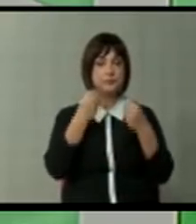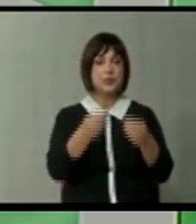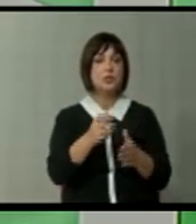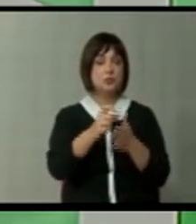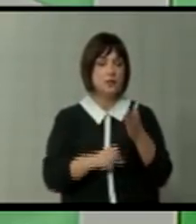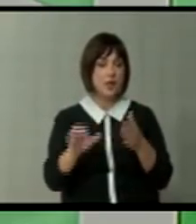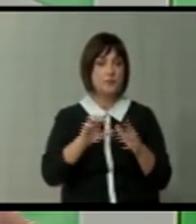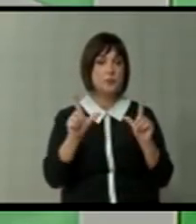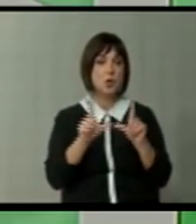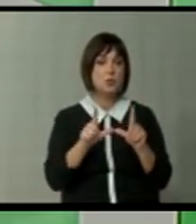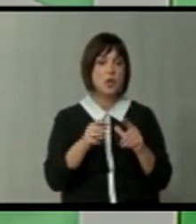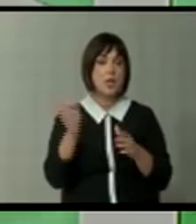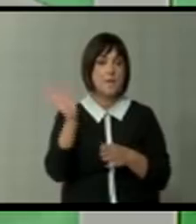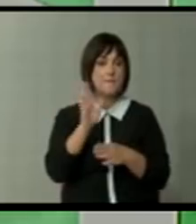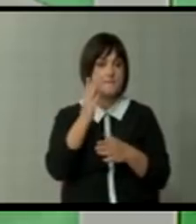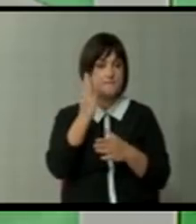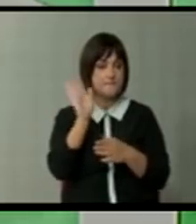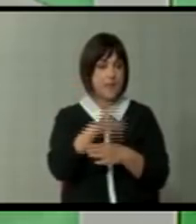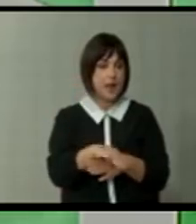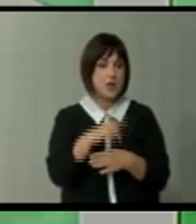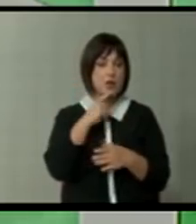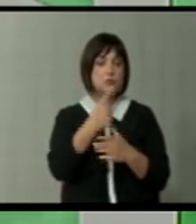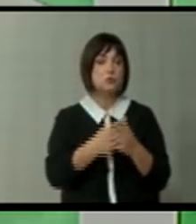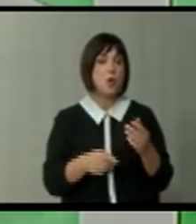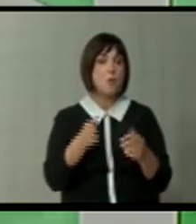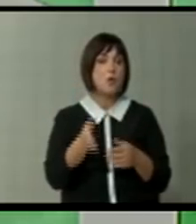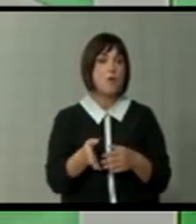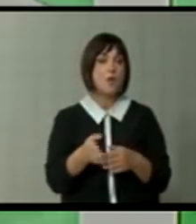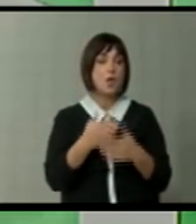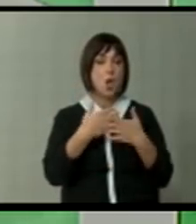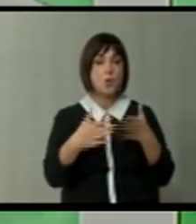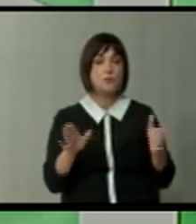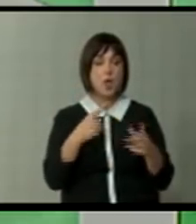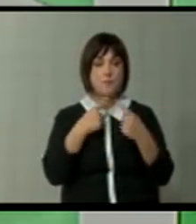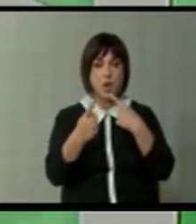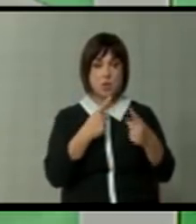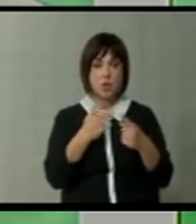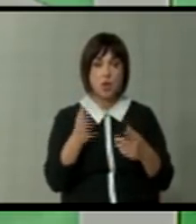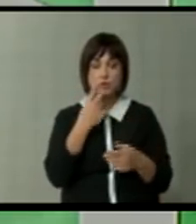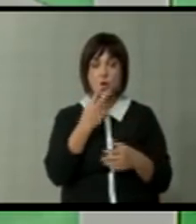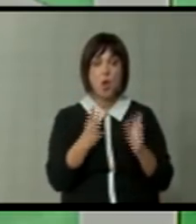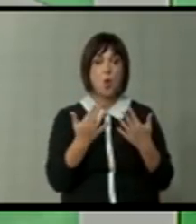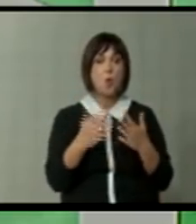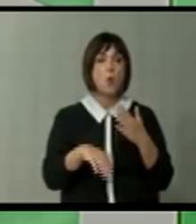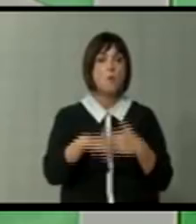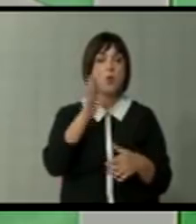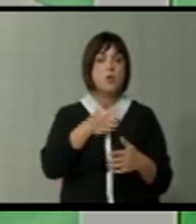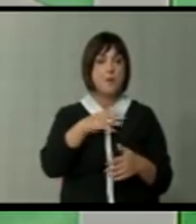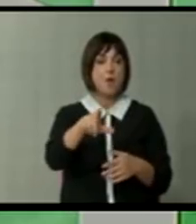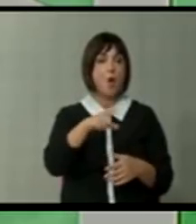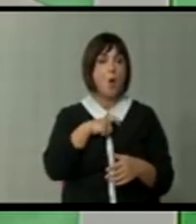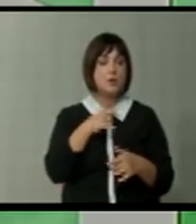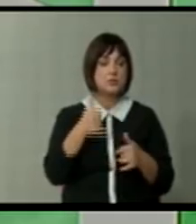членството на Европска Тунија ќе паѓа така како што ќе опаѓа како што ќе ги отвараме преговорите и како што ќе гледаме колку повеќе имаме обврски.